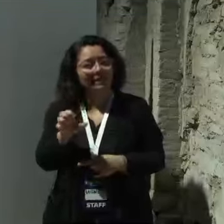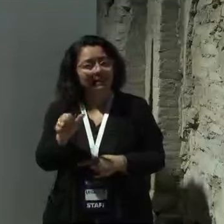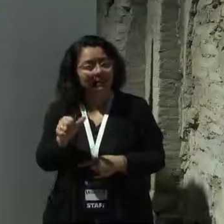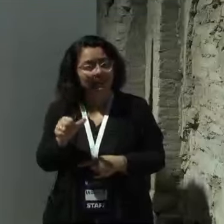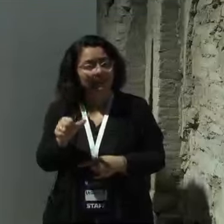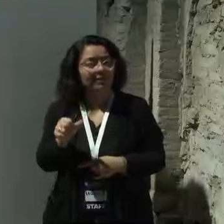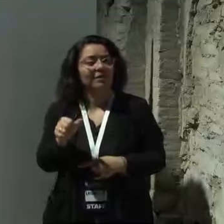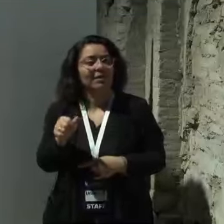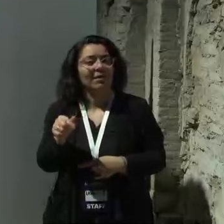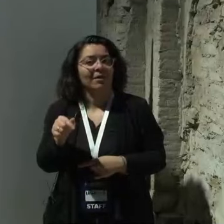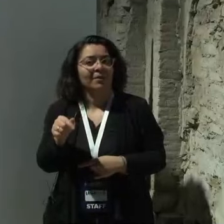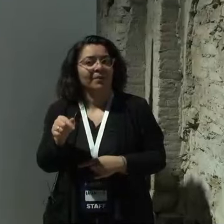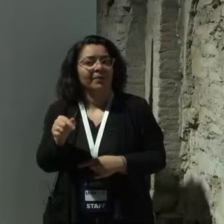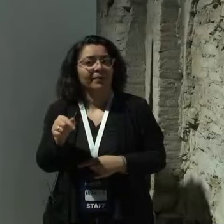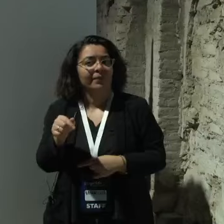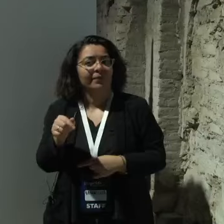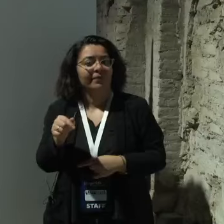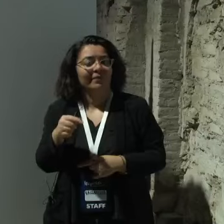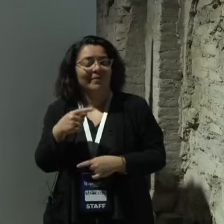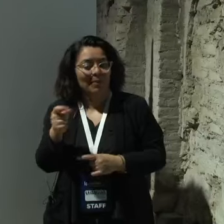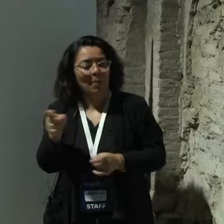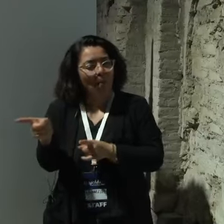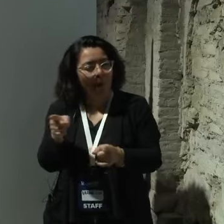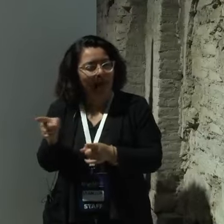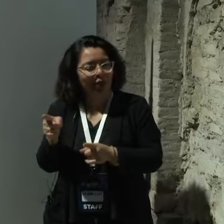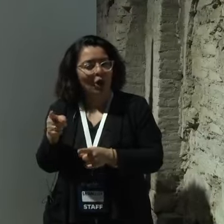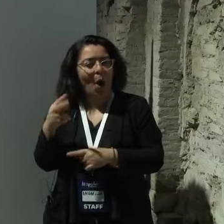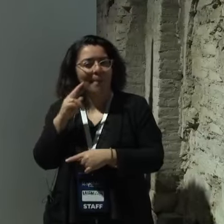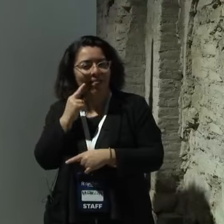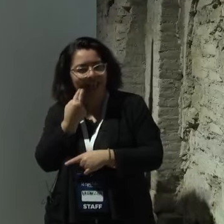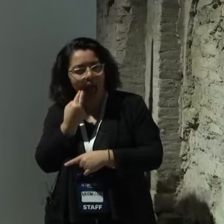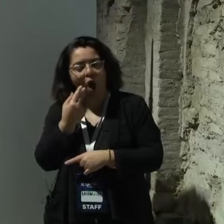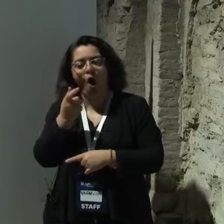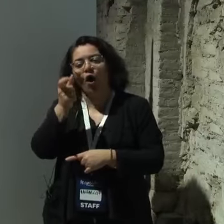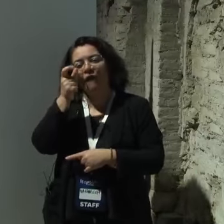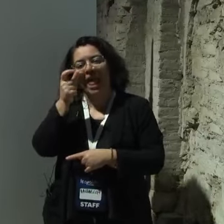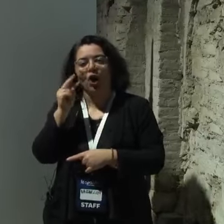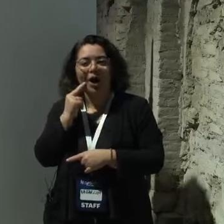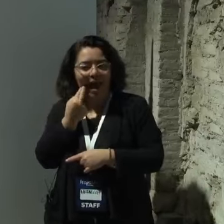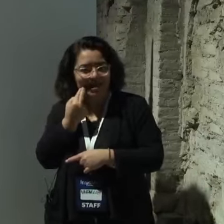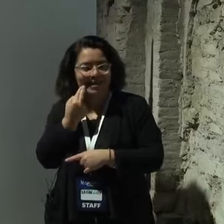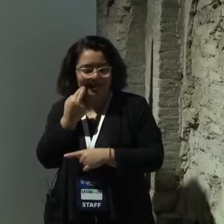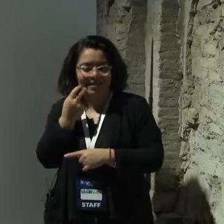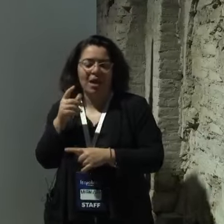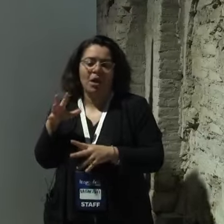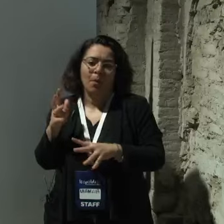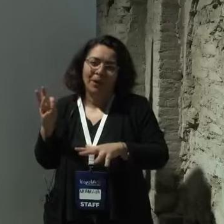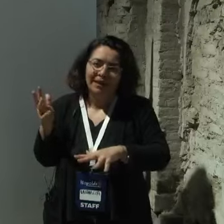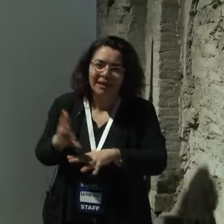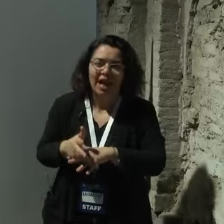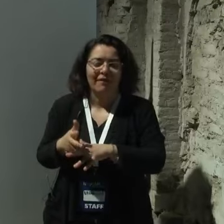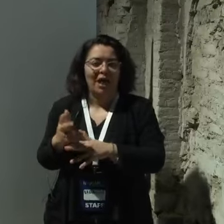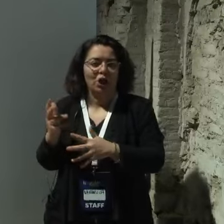anni in cui Matteo e il governo Renzi sono intervenuti portando riforme, portando azione